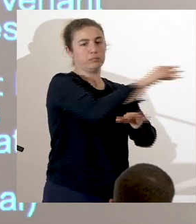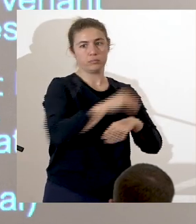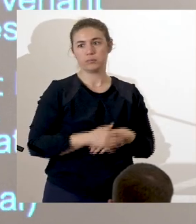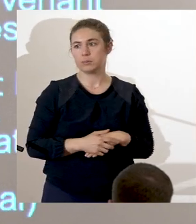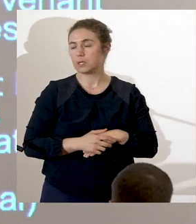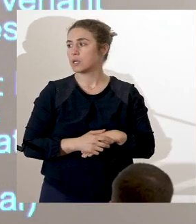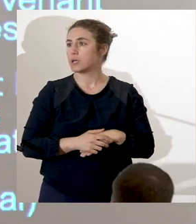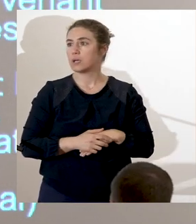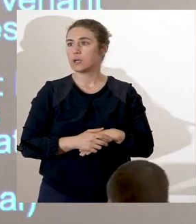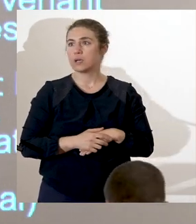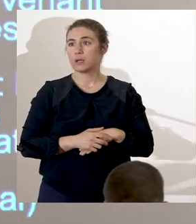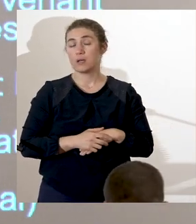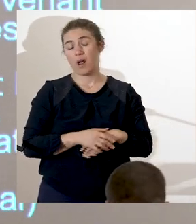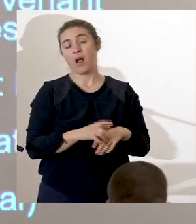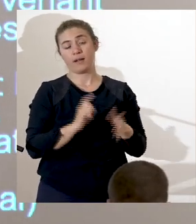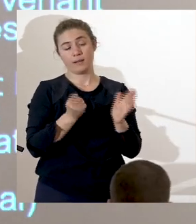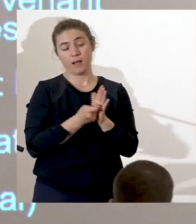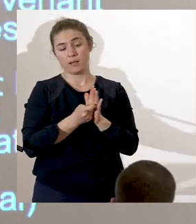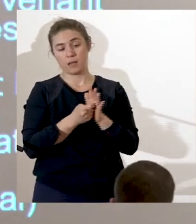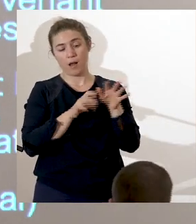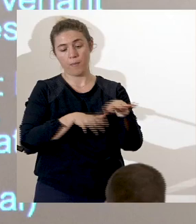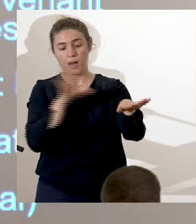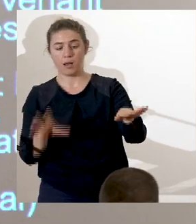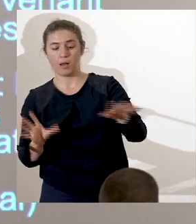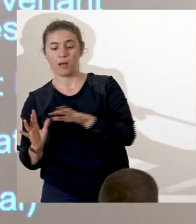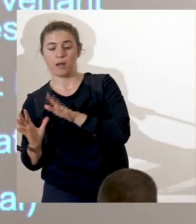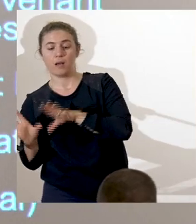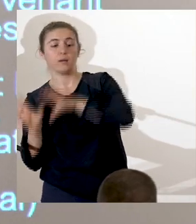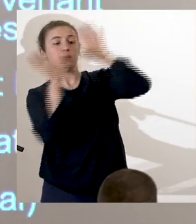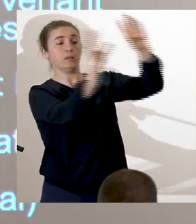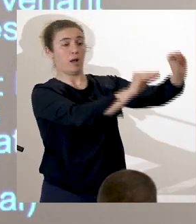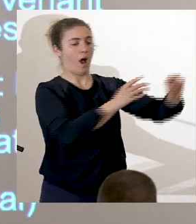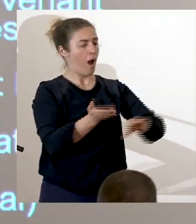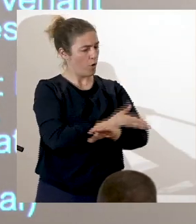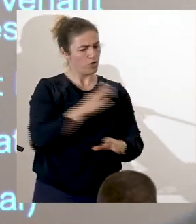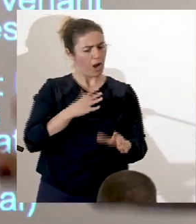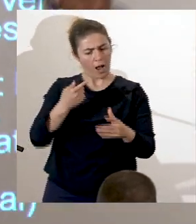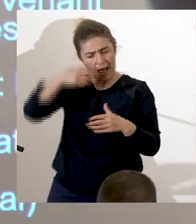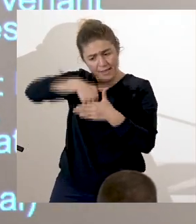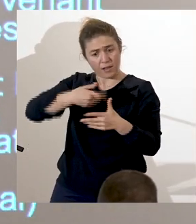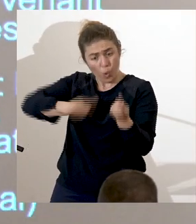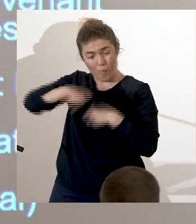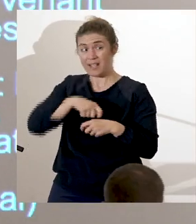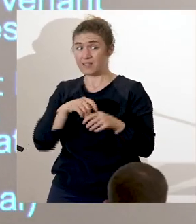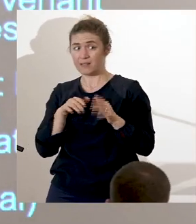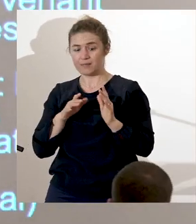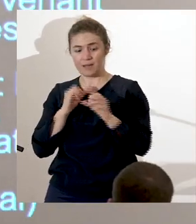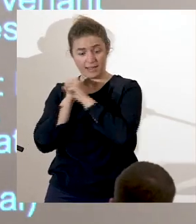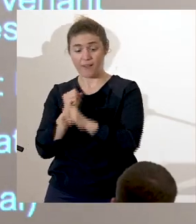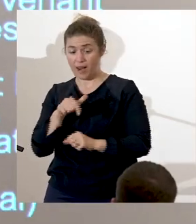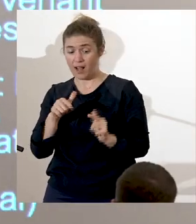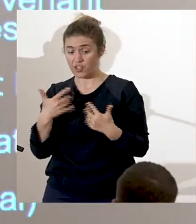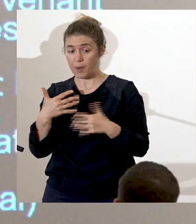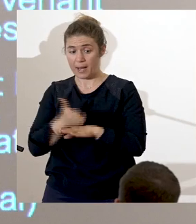transatlantique, il y avait déjà un commerce interne d'esclaves. Et la traite transatlantique n'a fait que